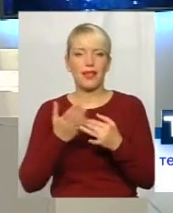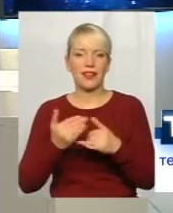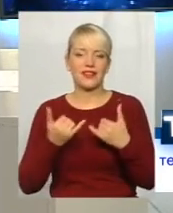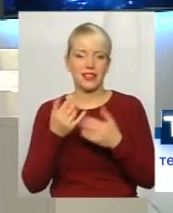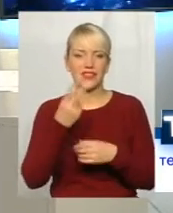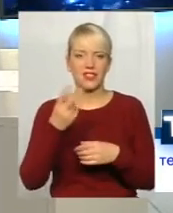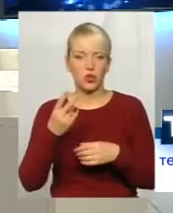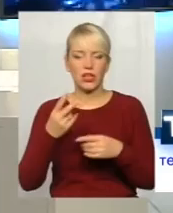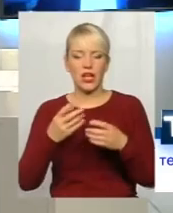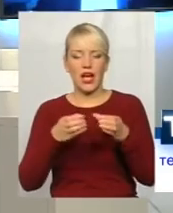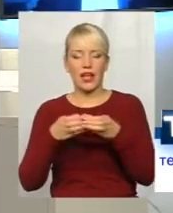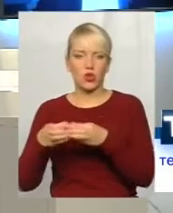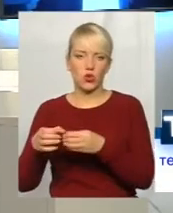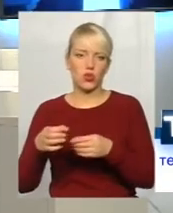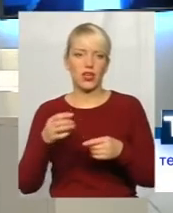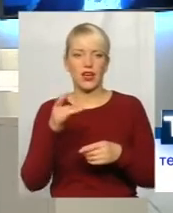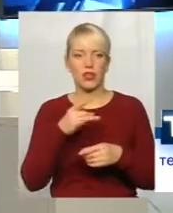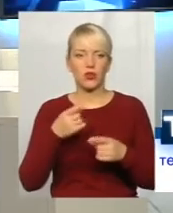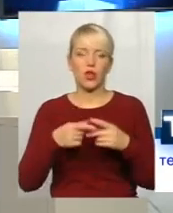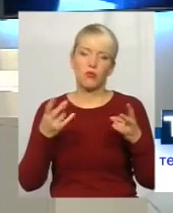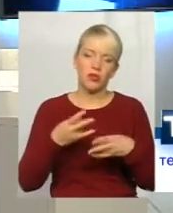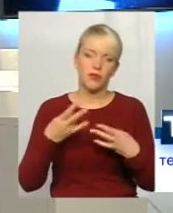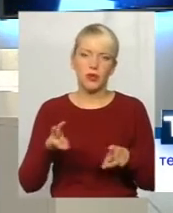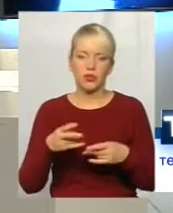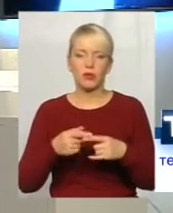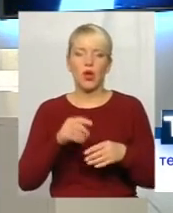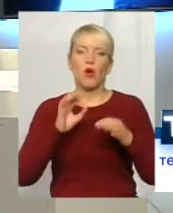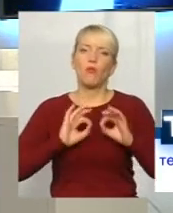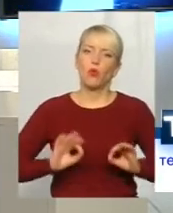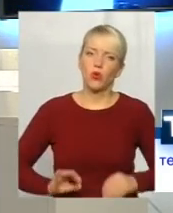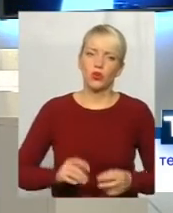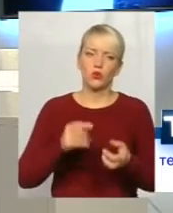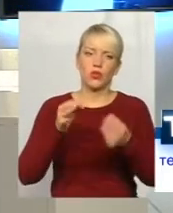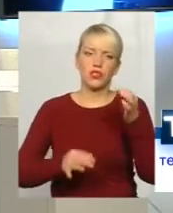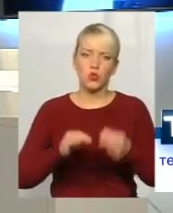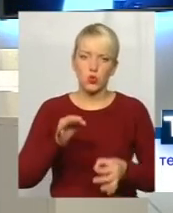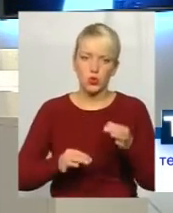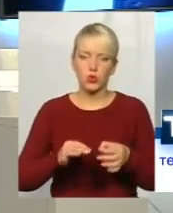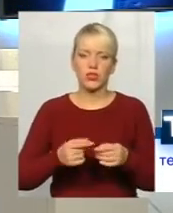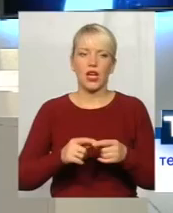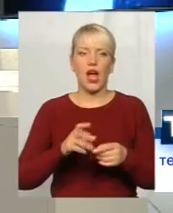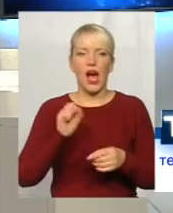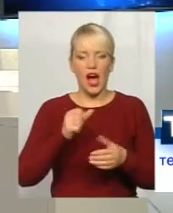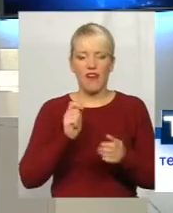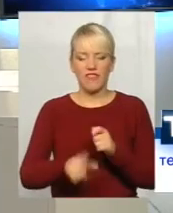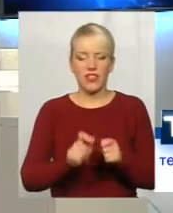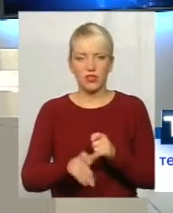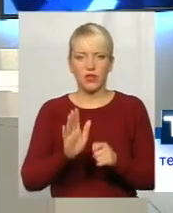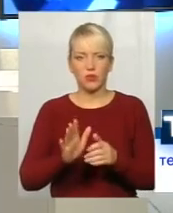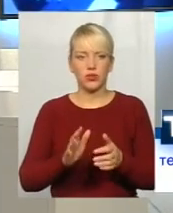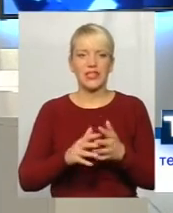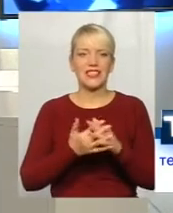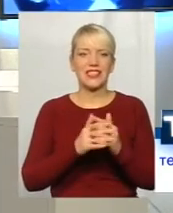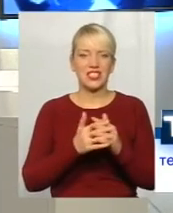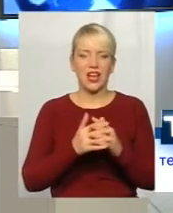потрібні вони, не потрібні, прокуратура, суд і інші категорії людей, а говорять, а фінансувати буде сільська, міська селищна рада